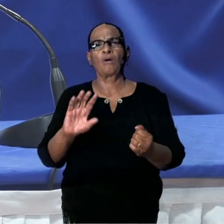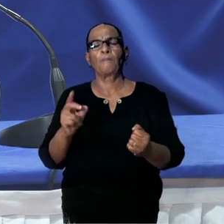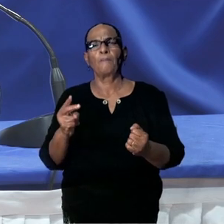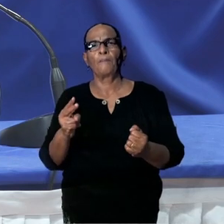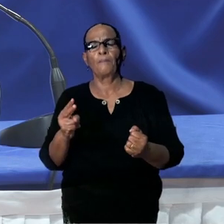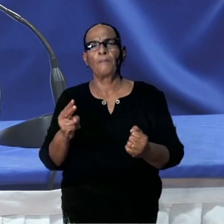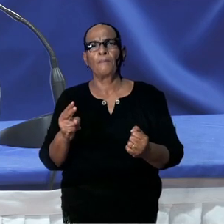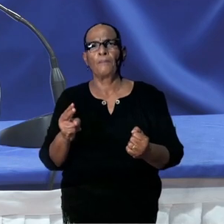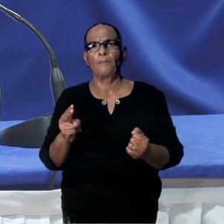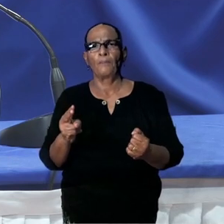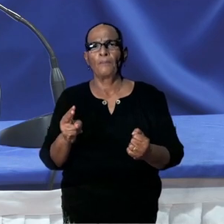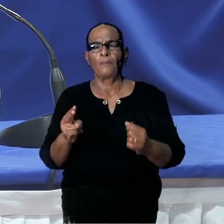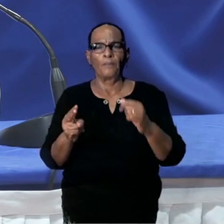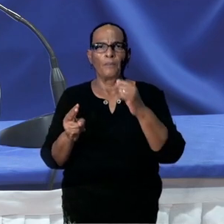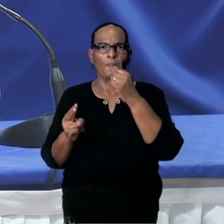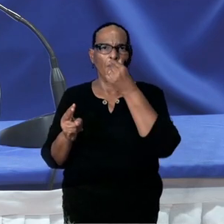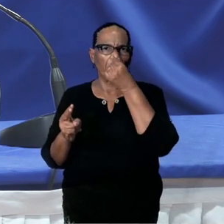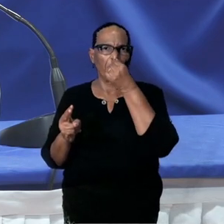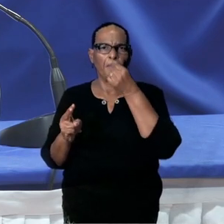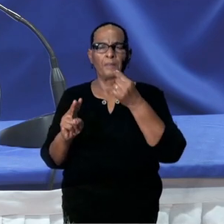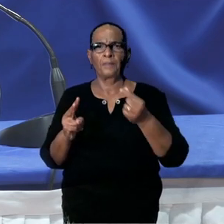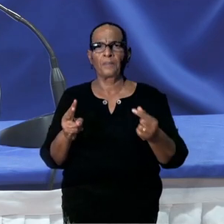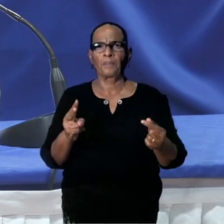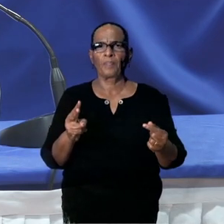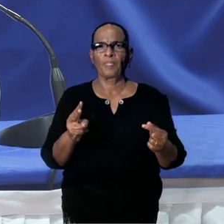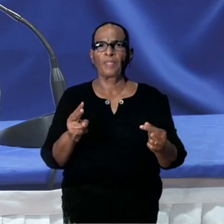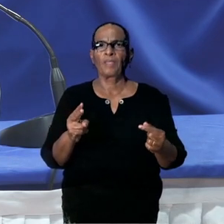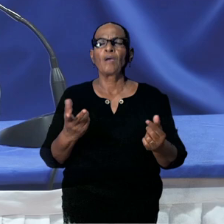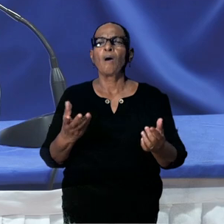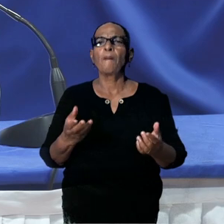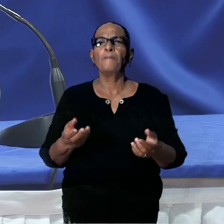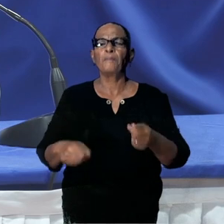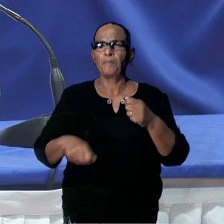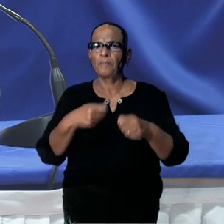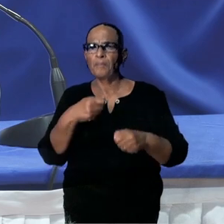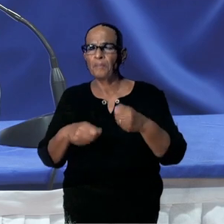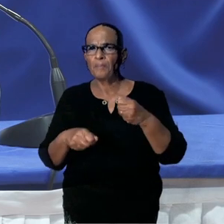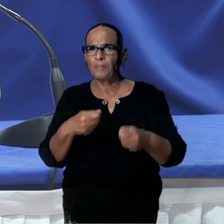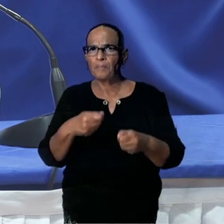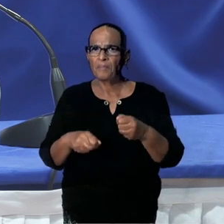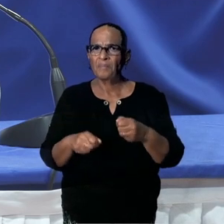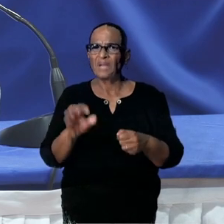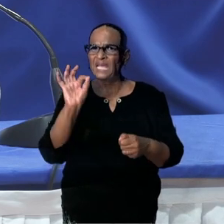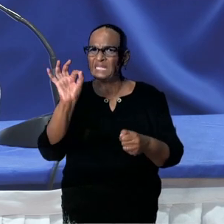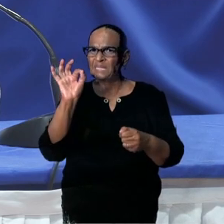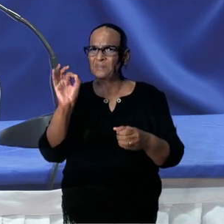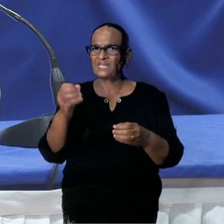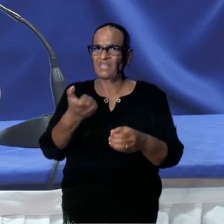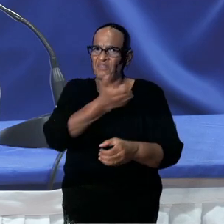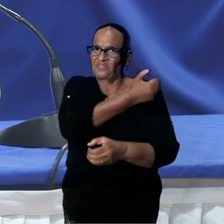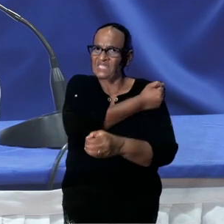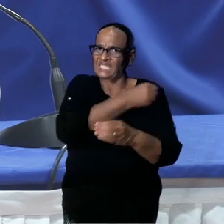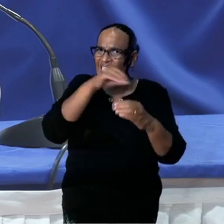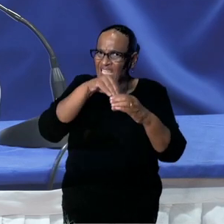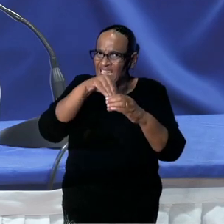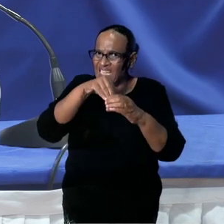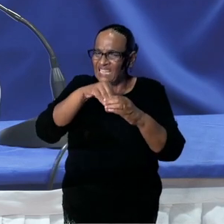erfelijk materiaal met specifiek bepaalde eiwitten